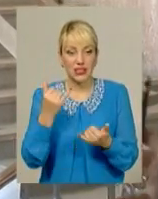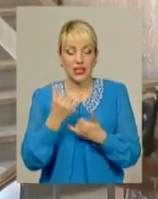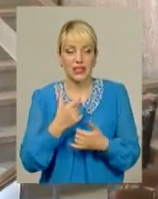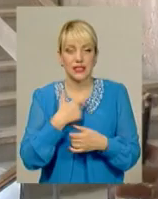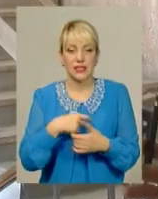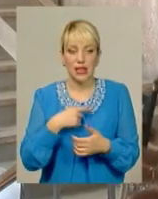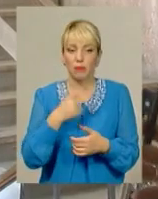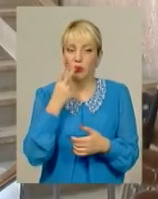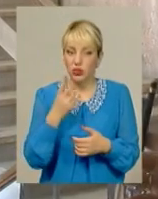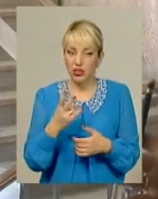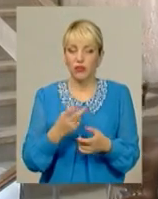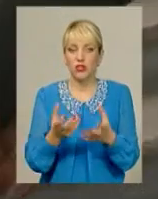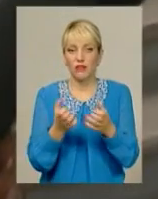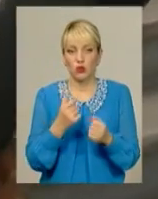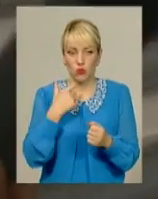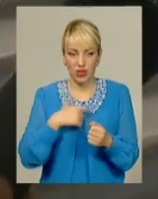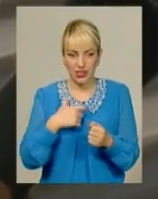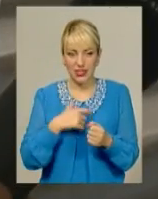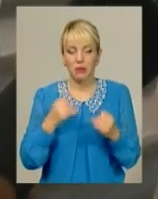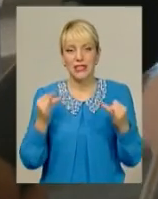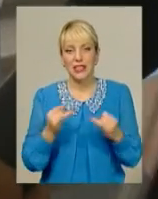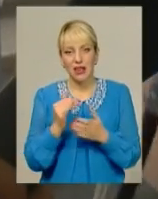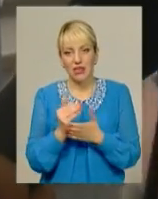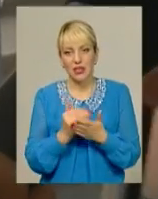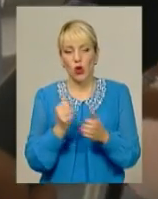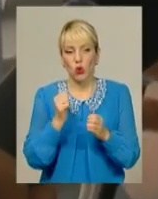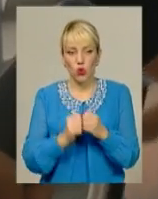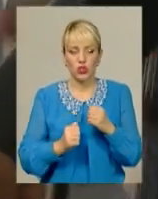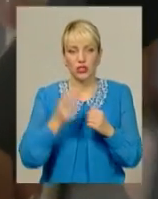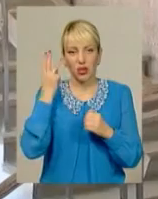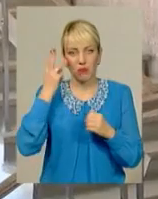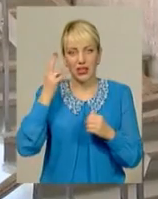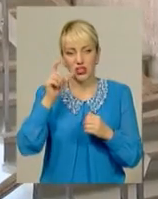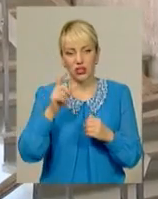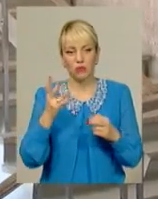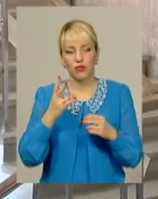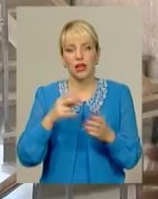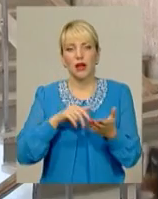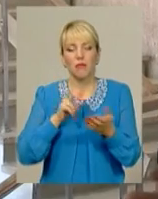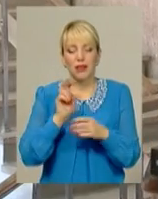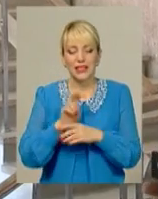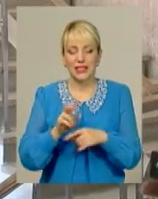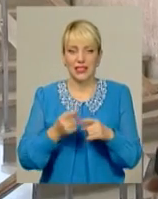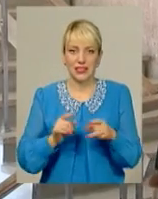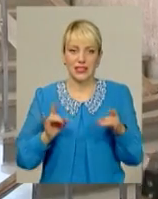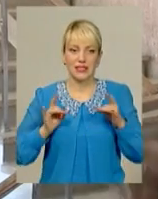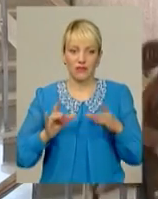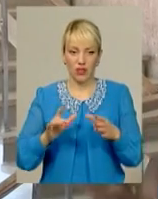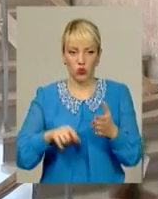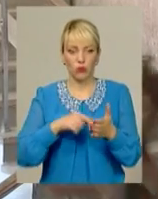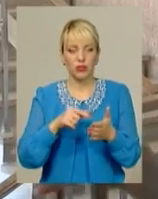якісь такі цікаві рецепти, які вже забулися. Кожен хмельничан мусить прийти на це свято міста,